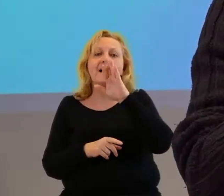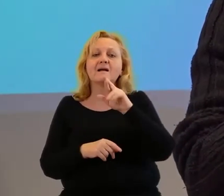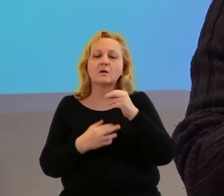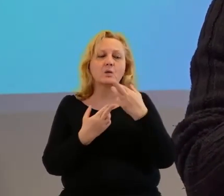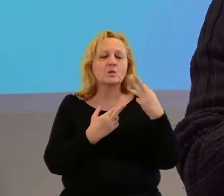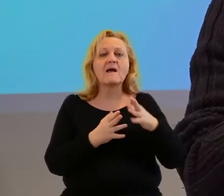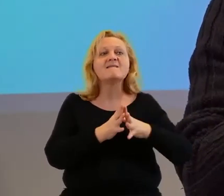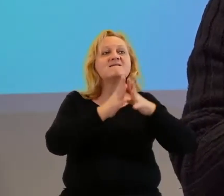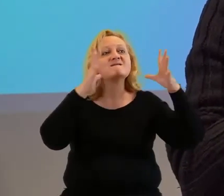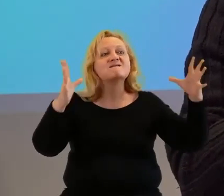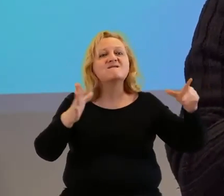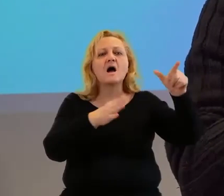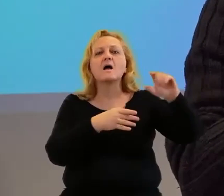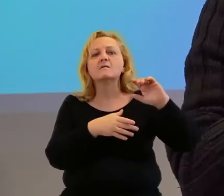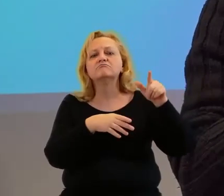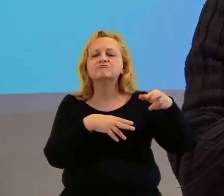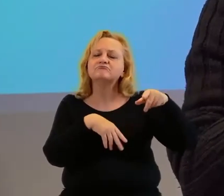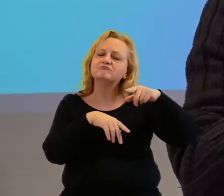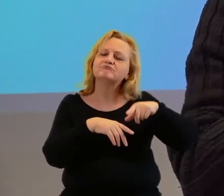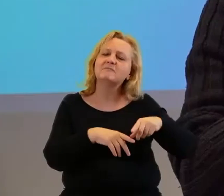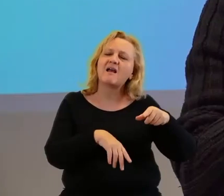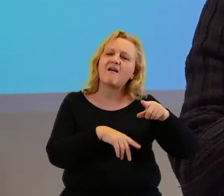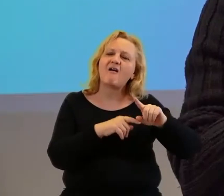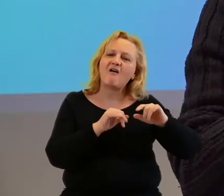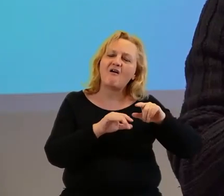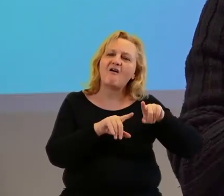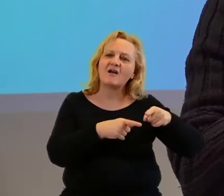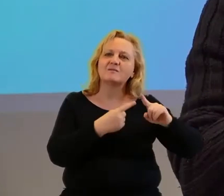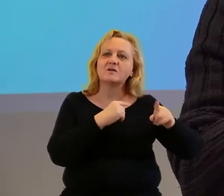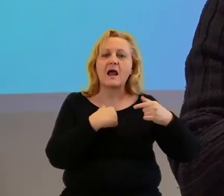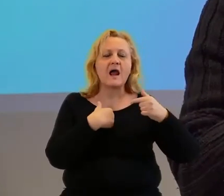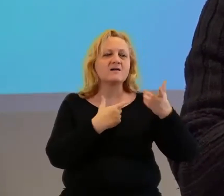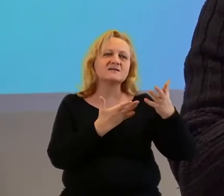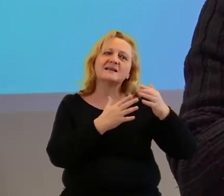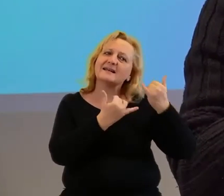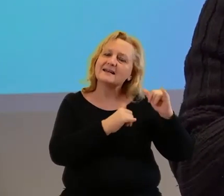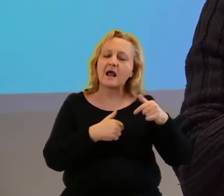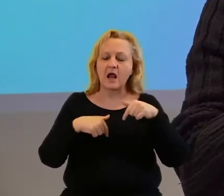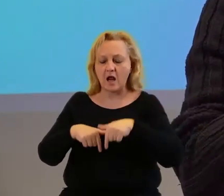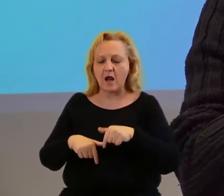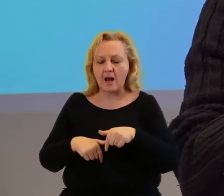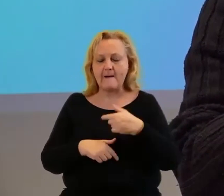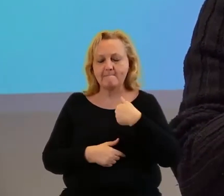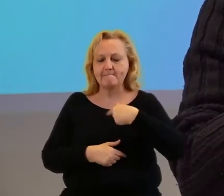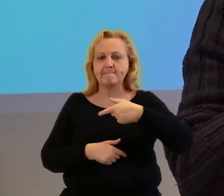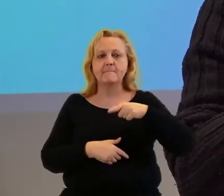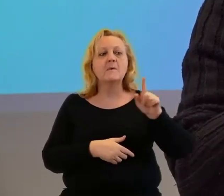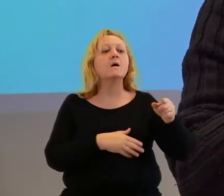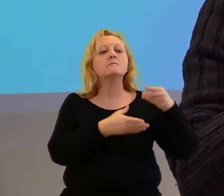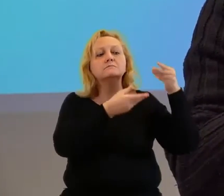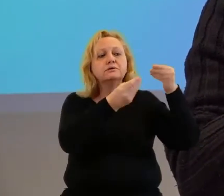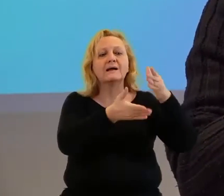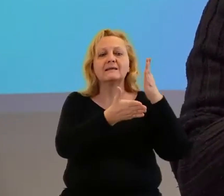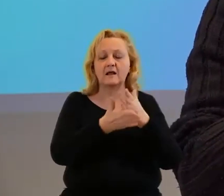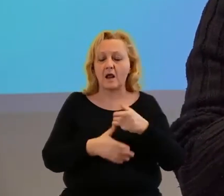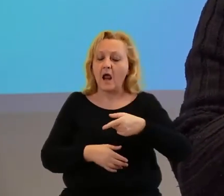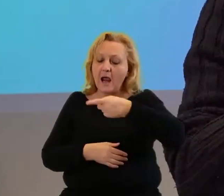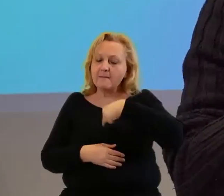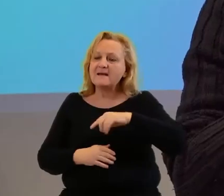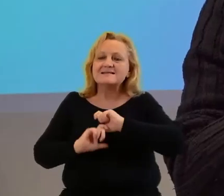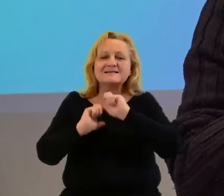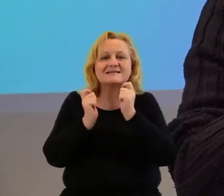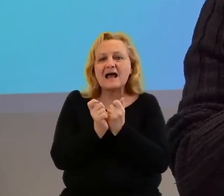dużych organizacji dobroczynnych, że my mamy relacje cały czas z osobami, którym pomagamy. Nie opiera się to tylko na pomocy finansowej, ale też na wsparciu